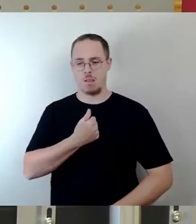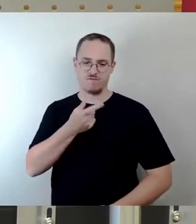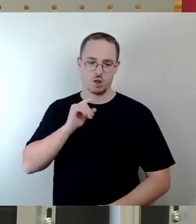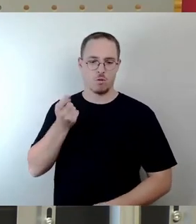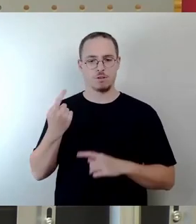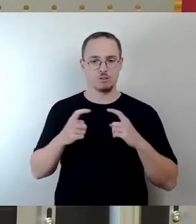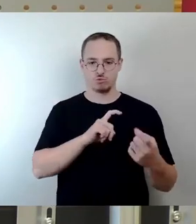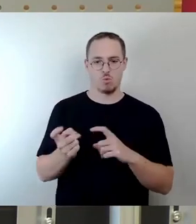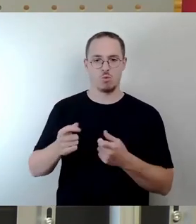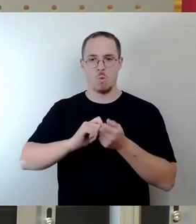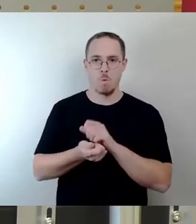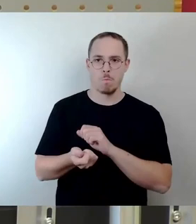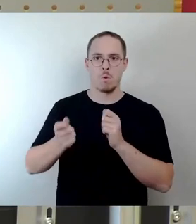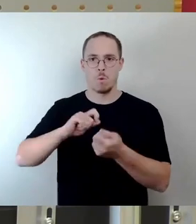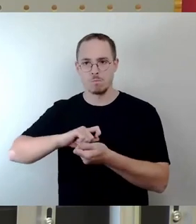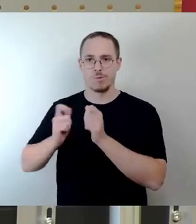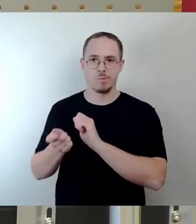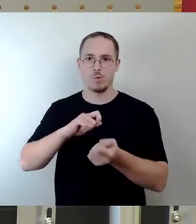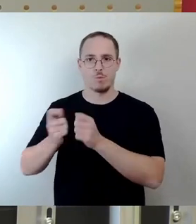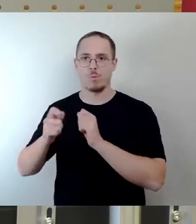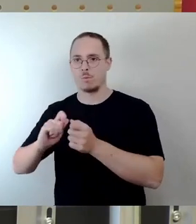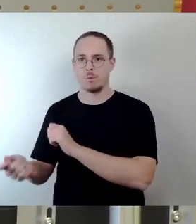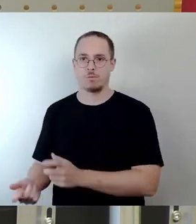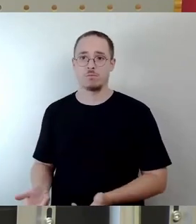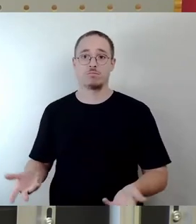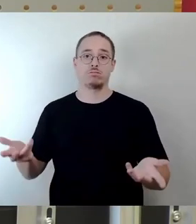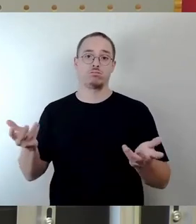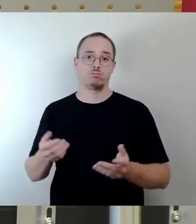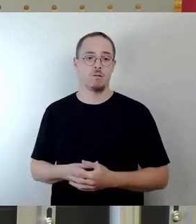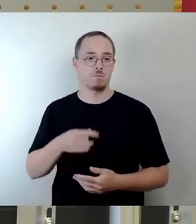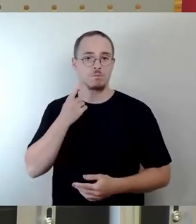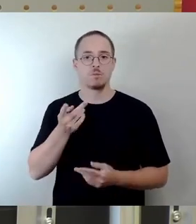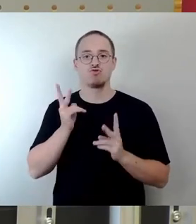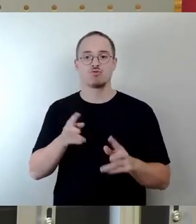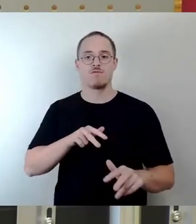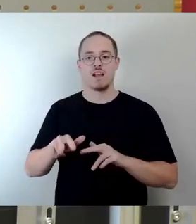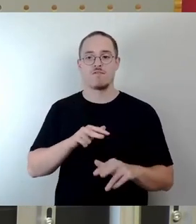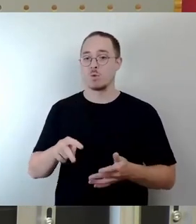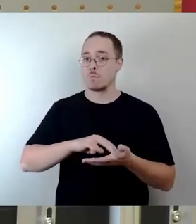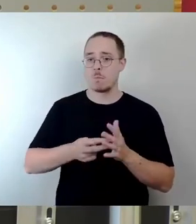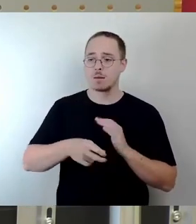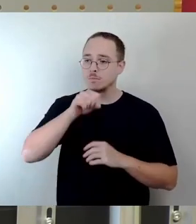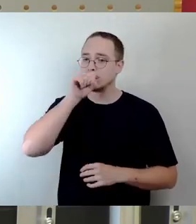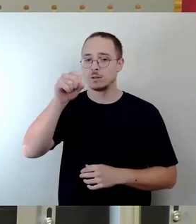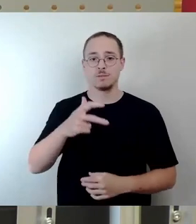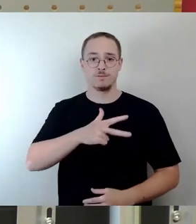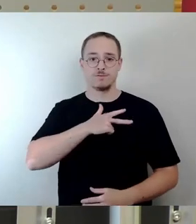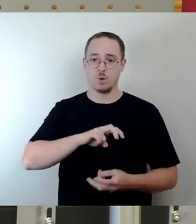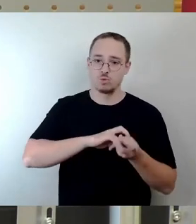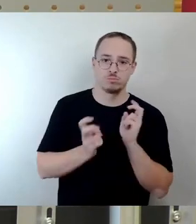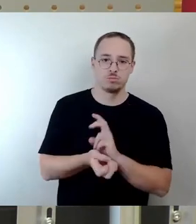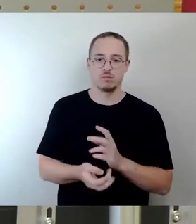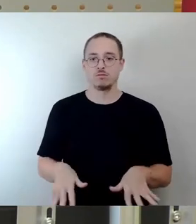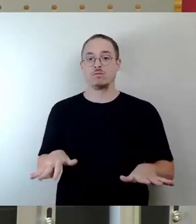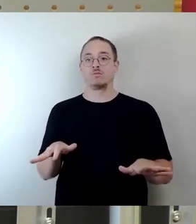dann nochmals geändert. Es scheint oftmals so, als ob die Stadtverarbeitung viel Spaß beim Planen hat, aber Angst vor der tatsächlichen Umsetzung. So haben wir erst im